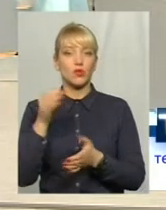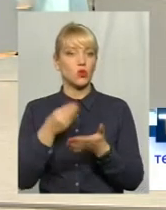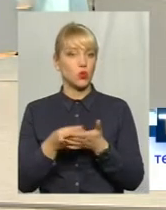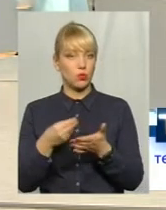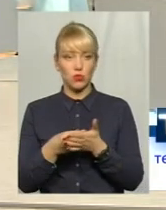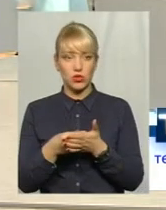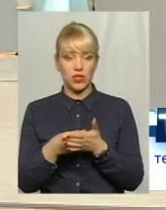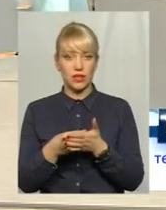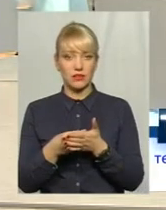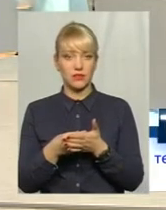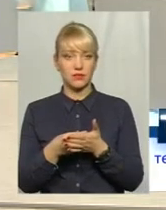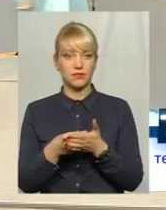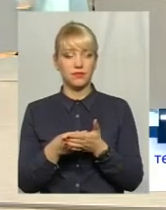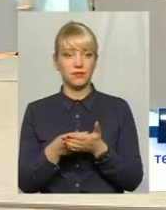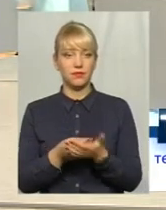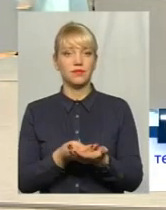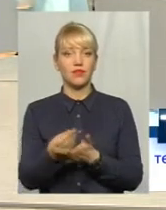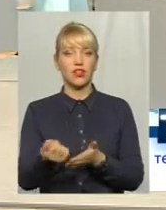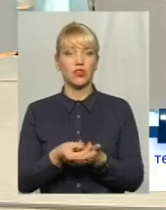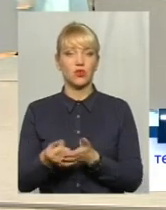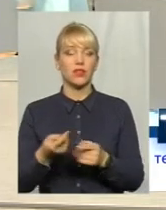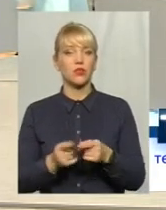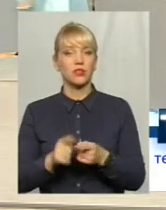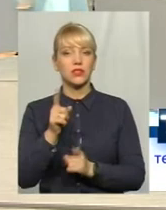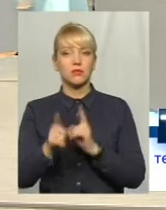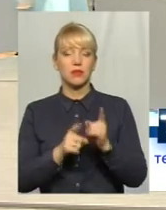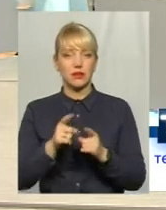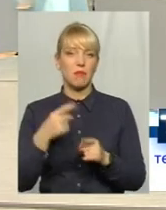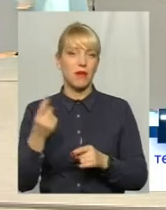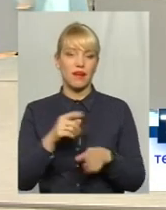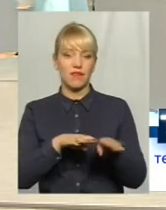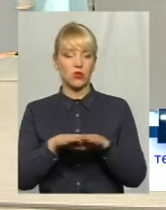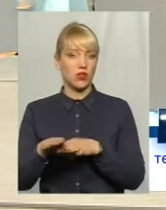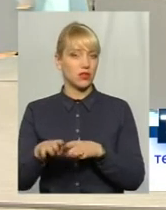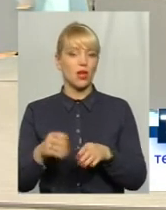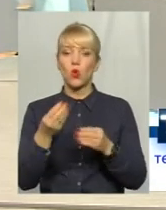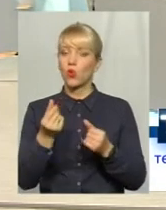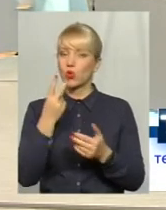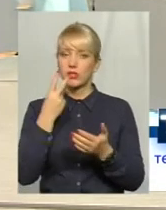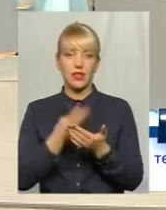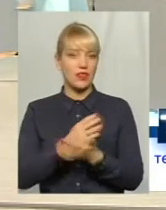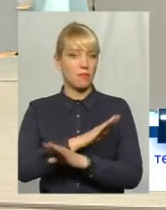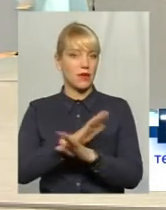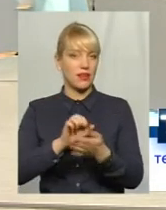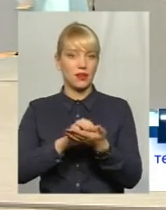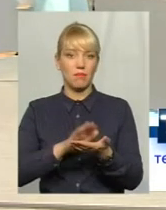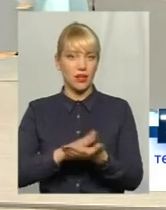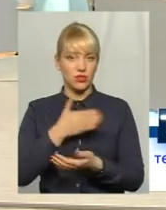фінансування оцих от змін первинної органки кошти не передбачені. Значить, за стан